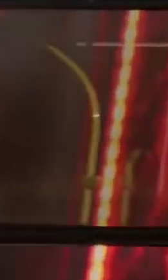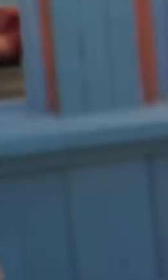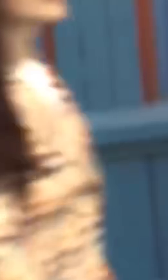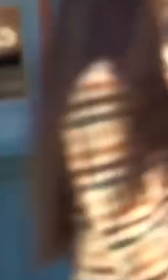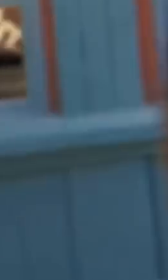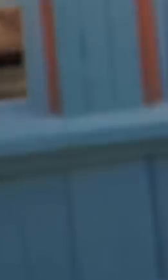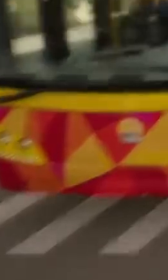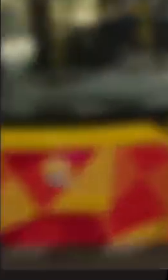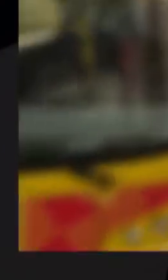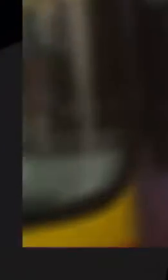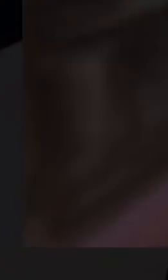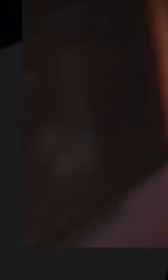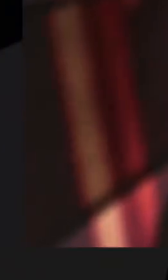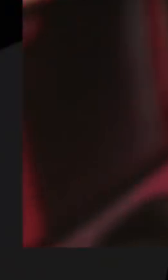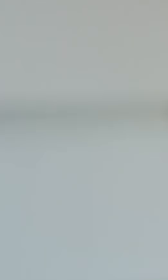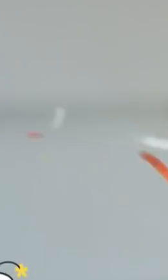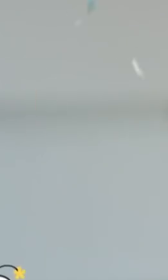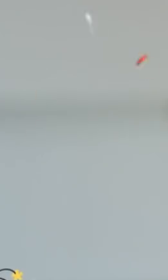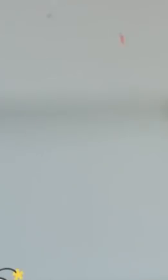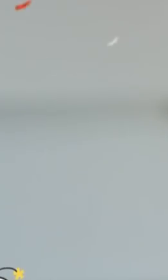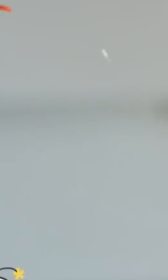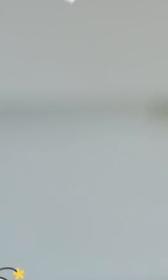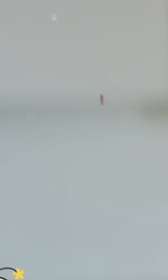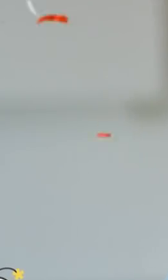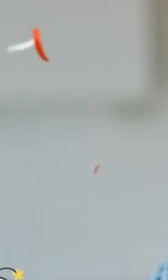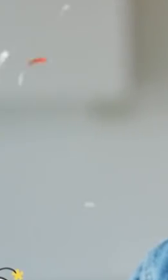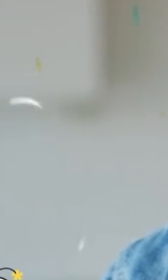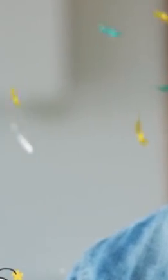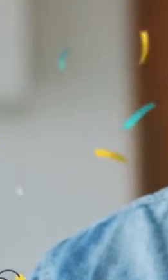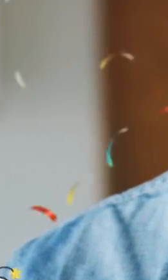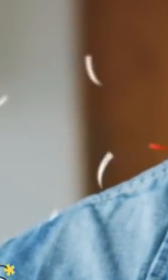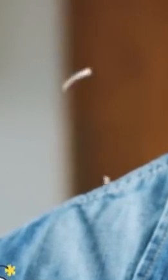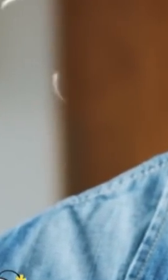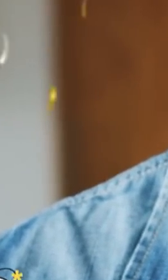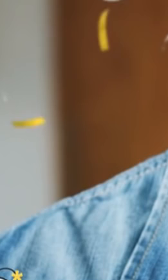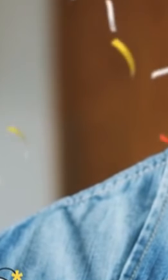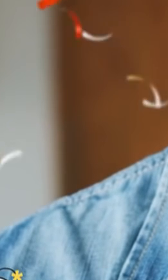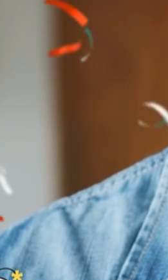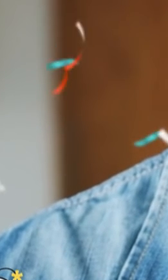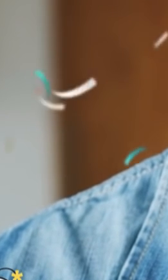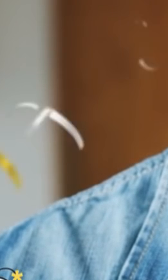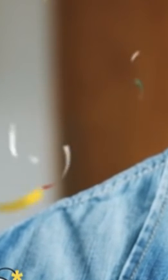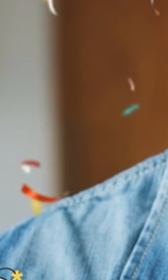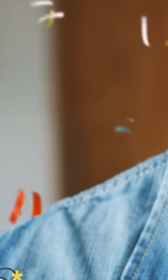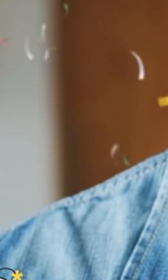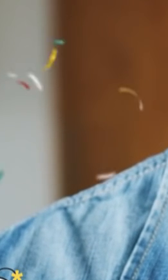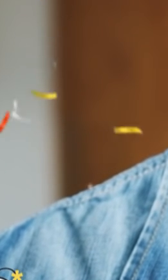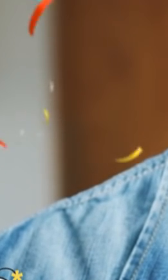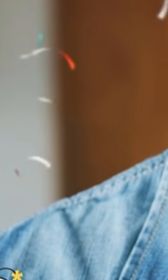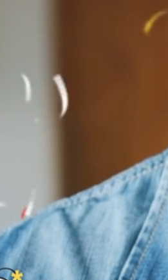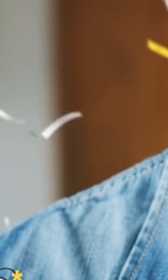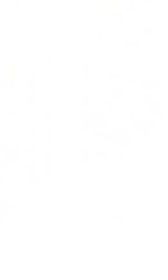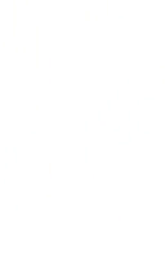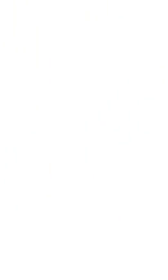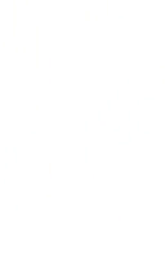if I'm a big... The new Axe Effect. כשמקבלים חיוך חדש, חוגגים חיים חדשים. השתלות שיניים. מרפאות דוקטור